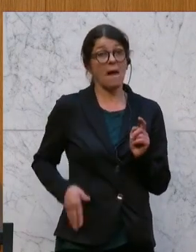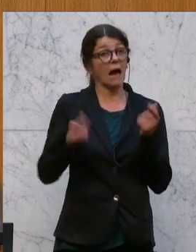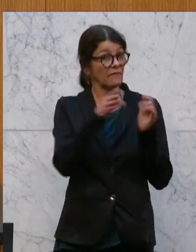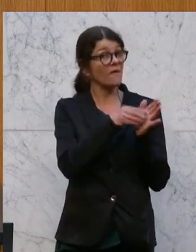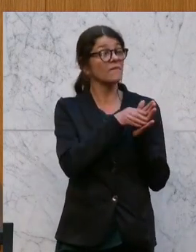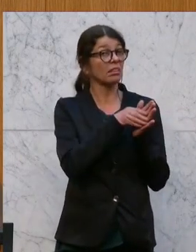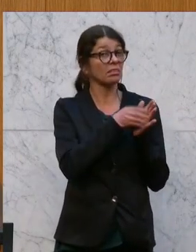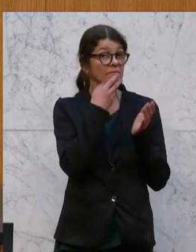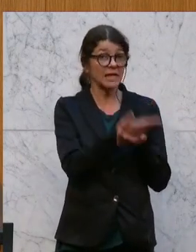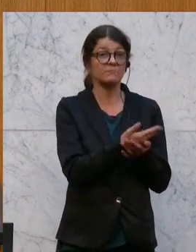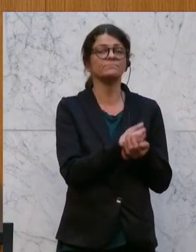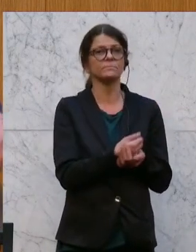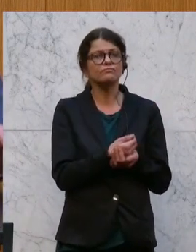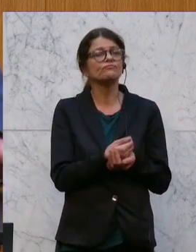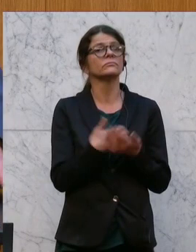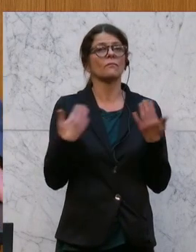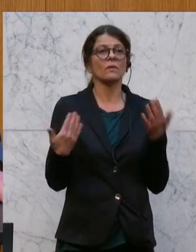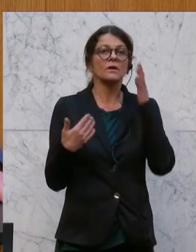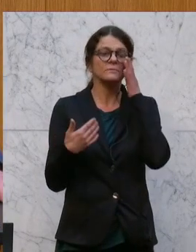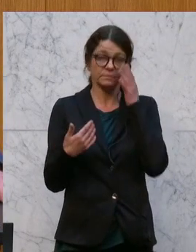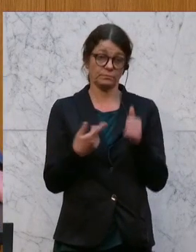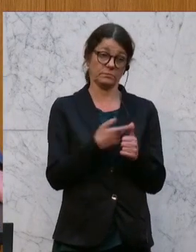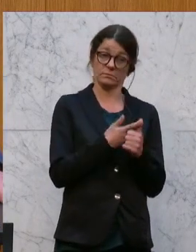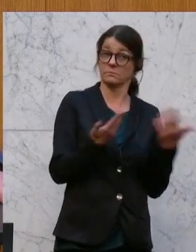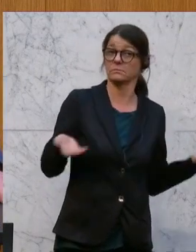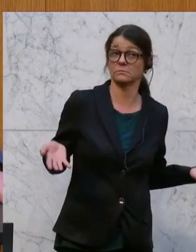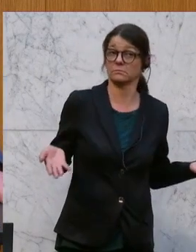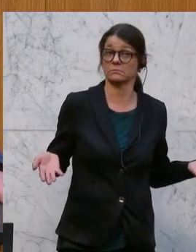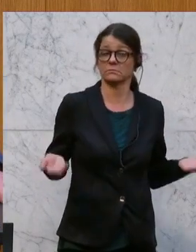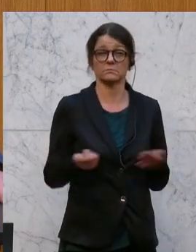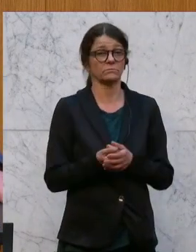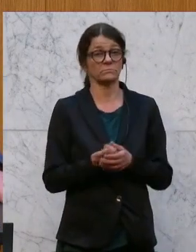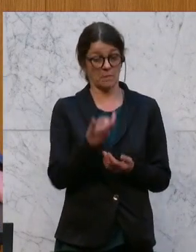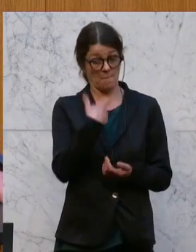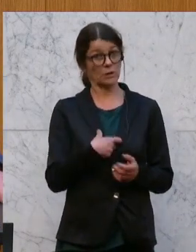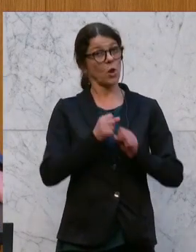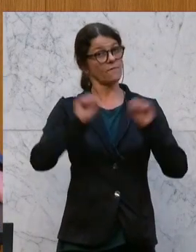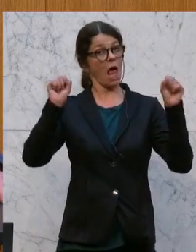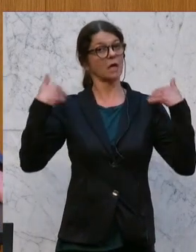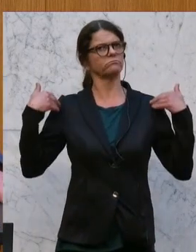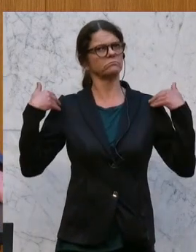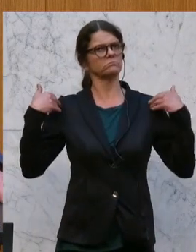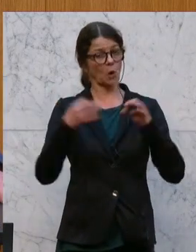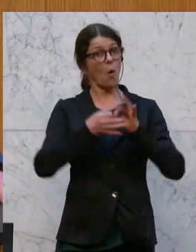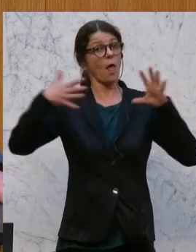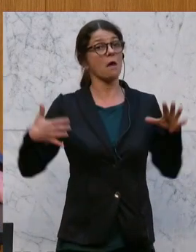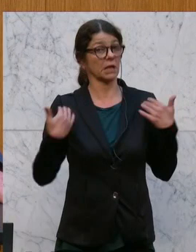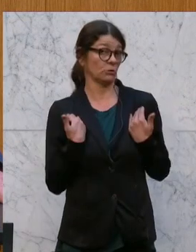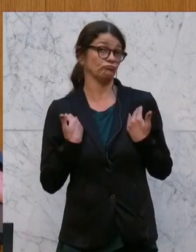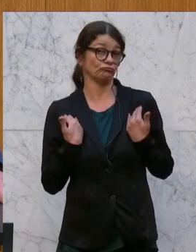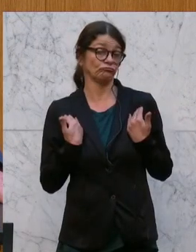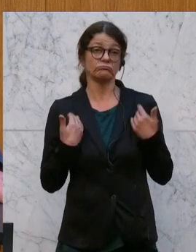Bargeld bietet. Es bietet persönliche Freiheit und Unabhängigkeit,